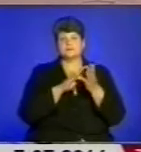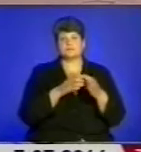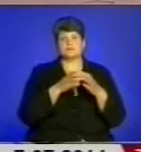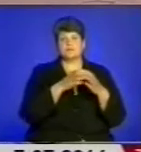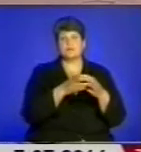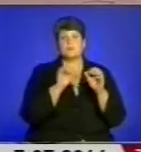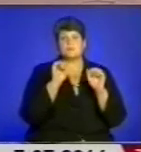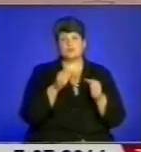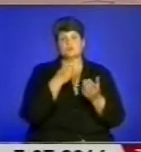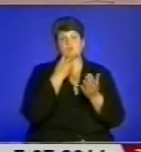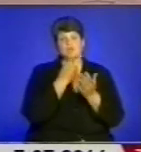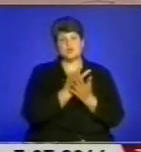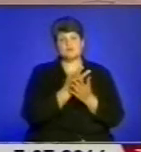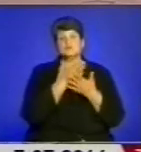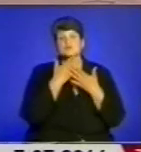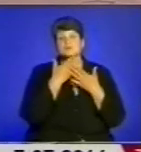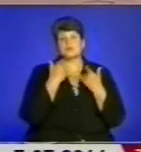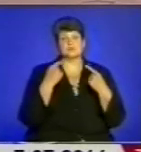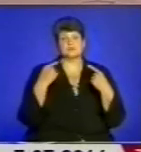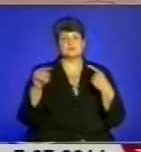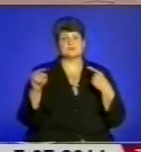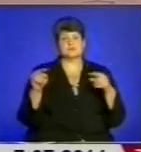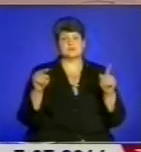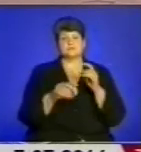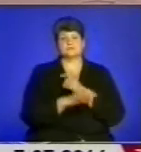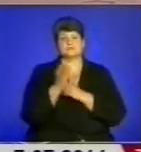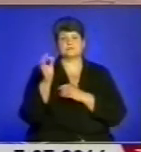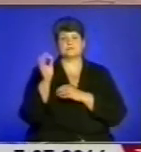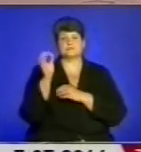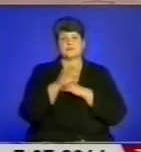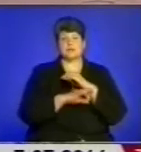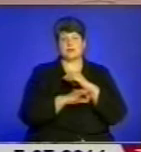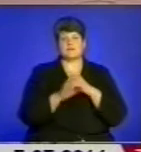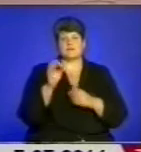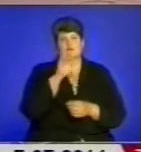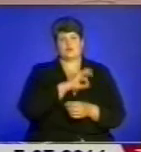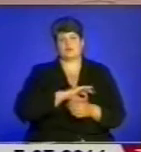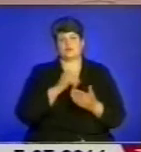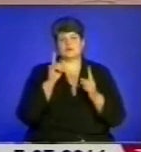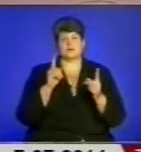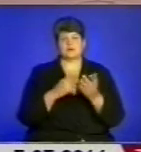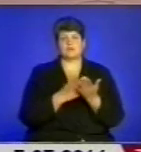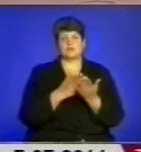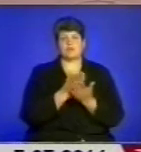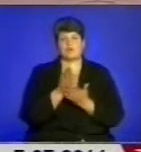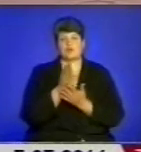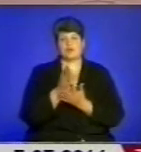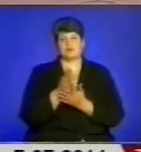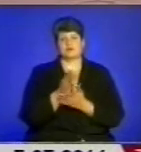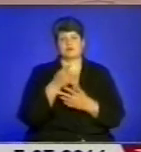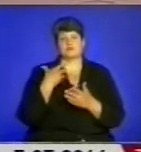нема розбіжностей, які використовують політики зазвичай у своїх